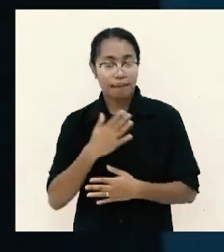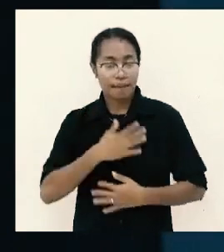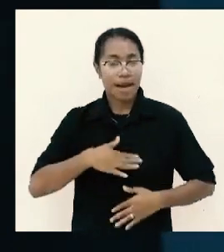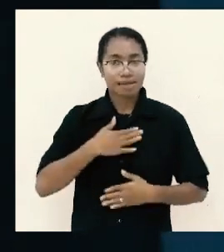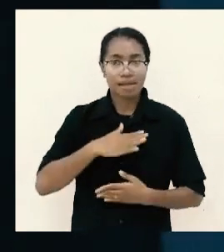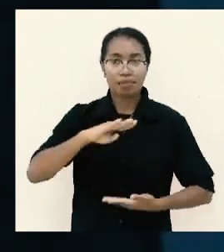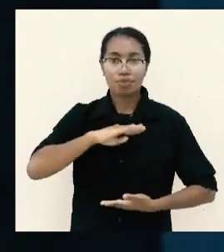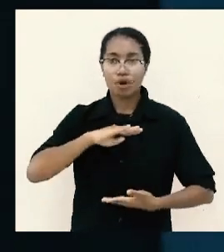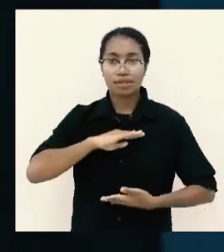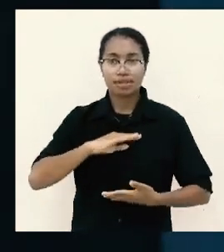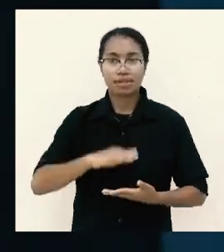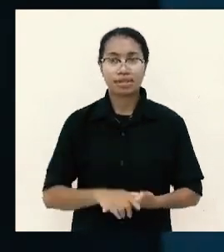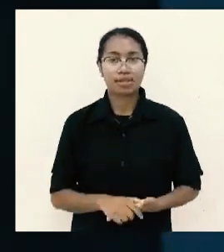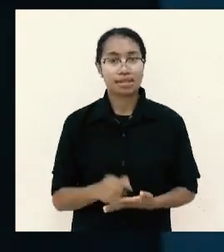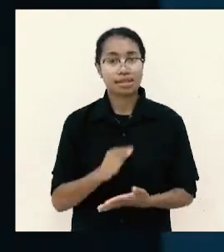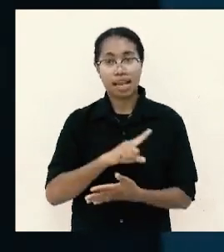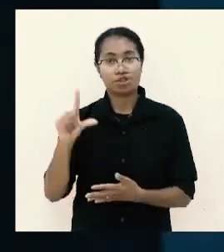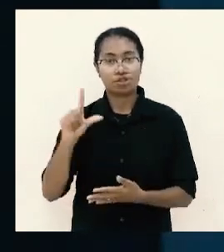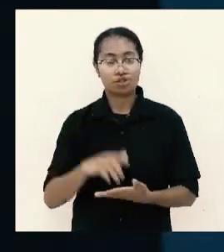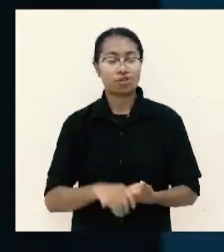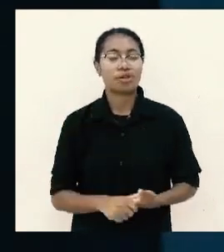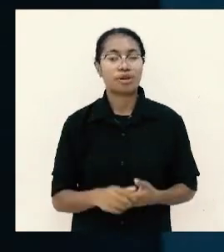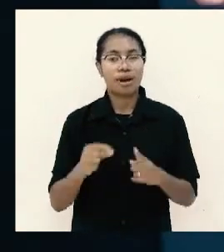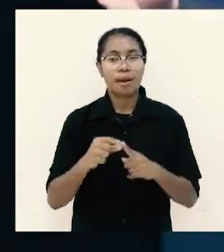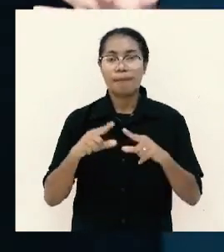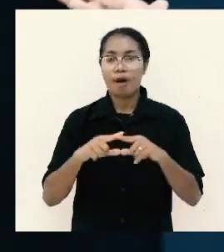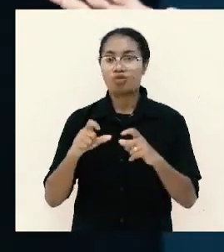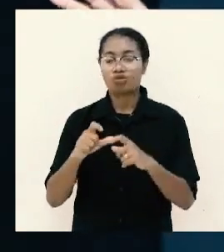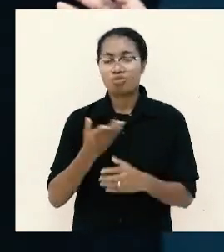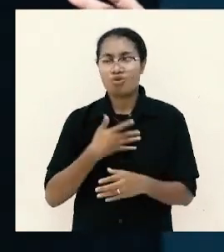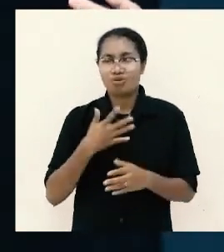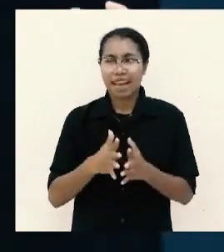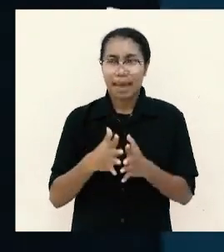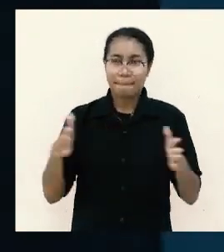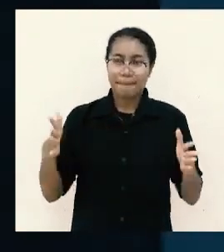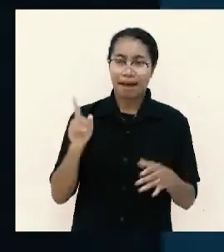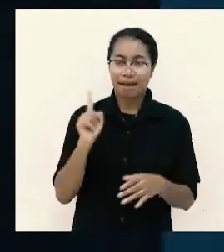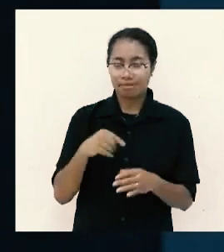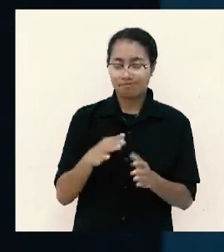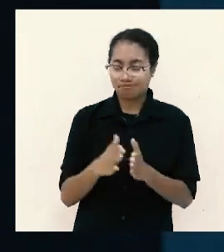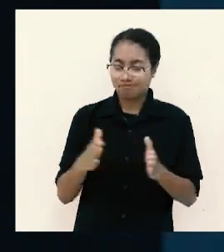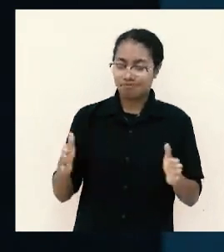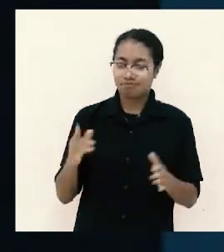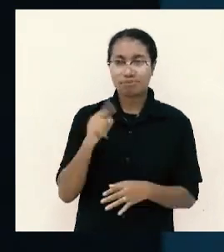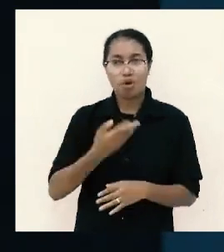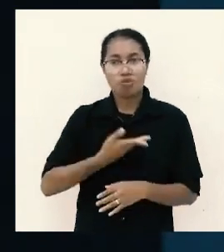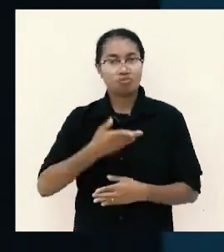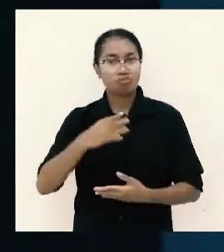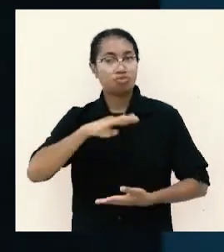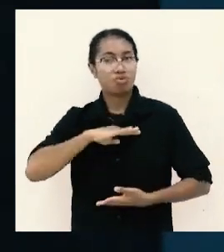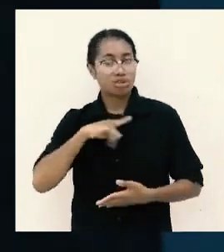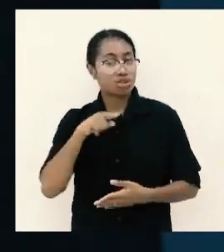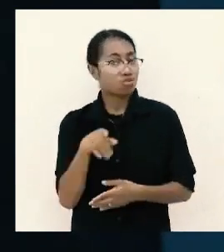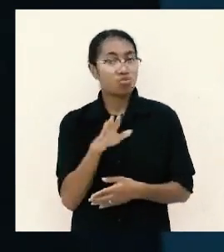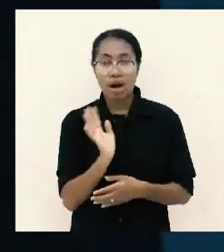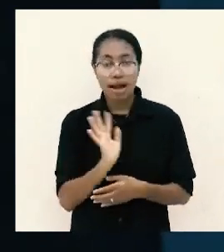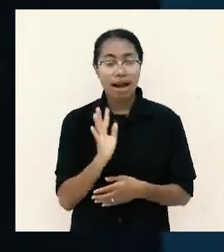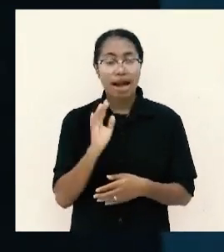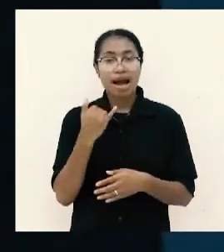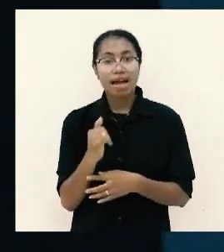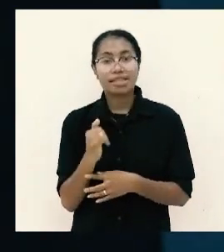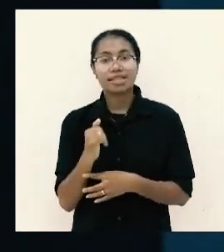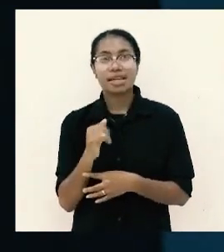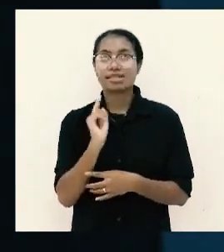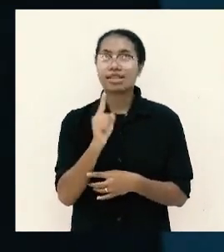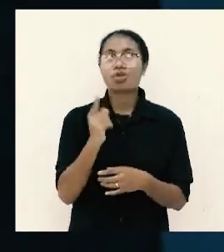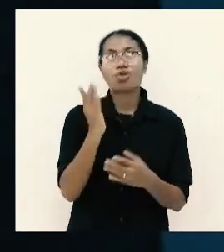selanjutnya Paulus mau memperlebar masalah ini bahwa dia puas itu bukan hanya sekedar dalam